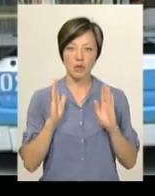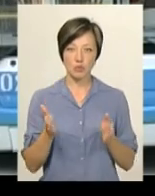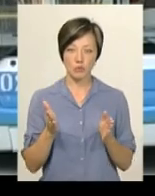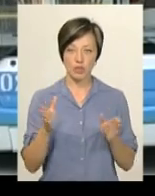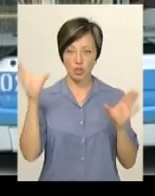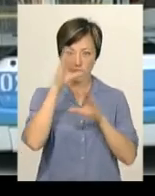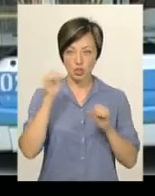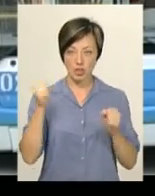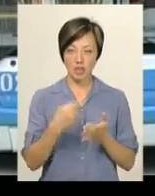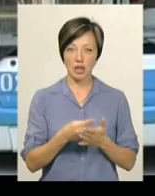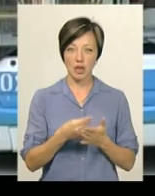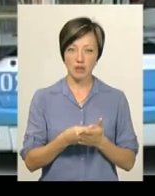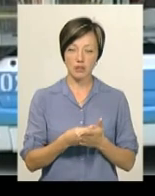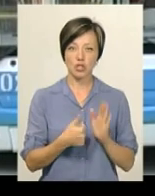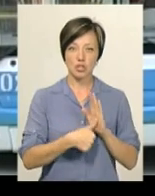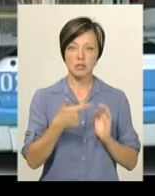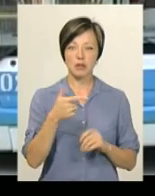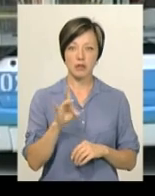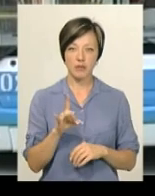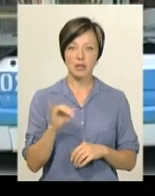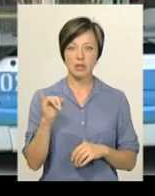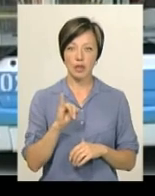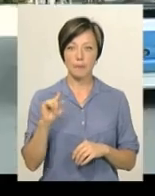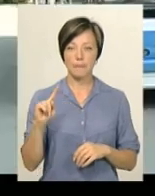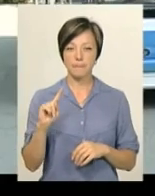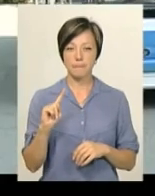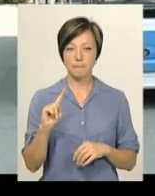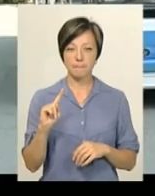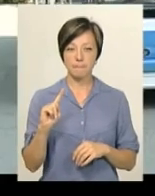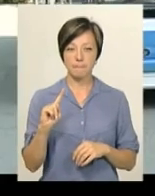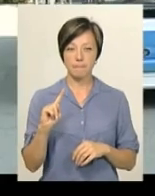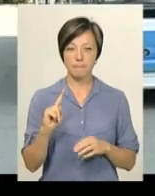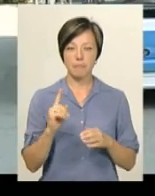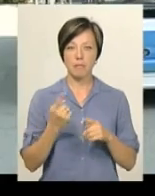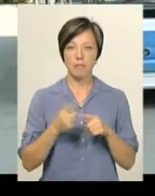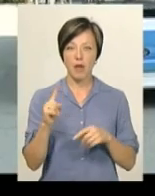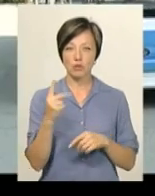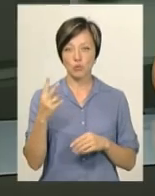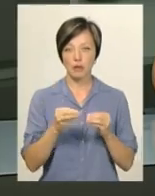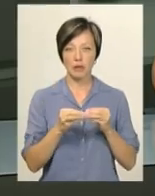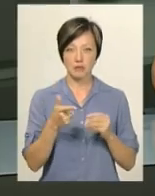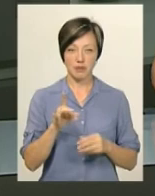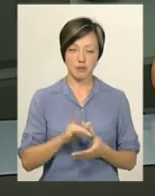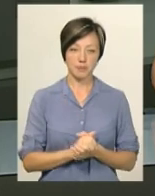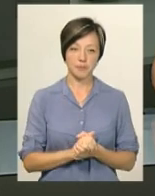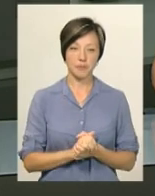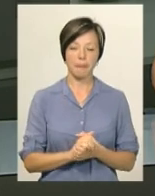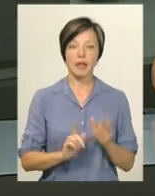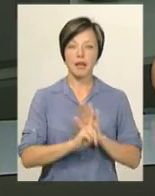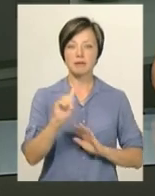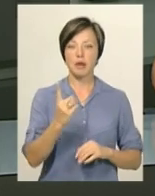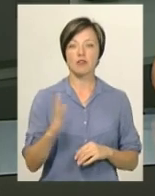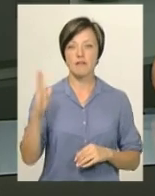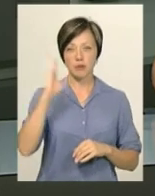нічний тариф, він буде складати 6 гривень, ну а першого дорогу він буде вартувати 10 гривень. Нагадаю, з 1